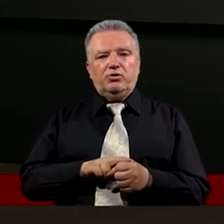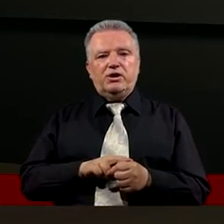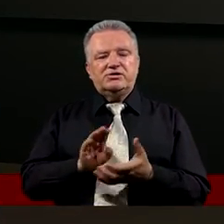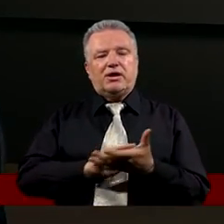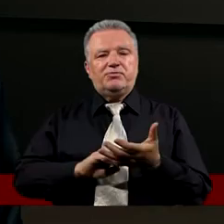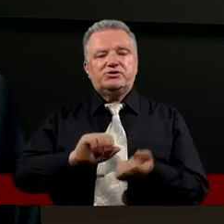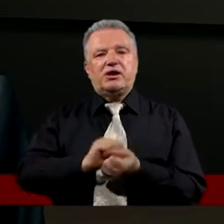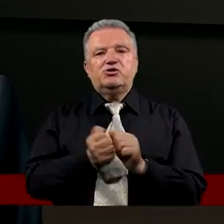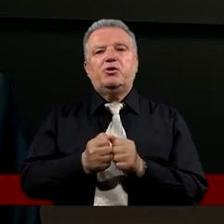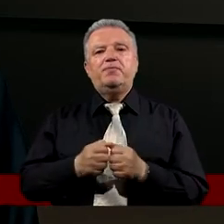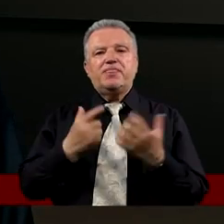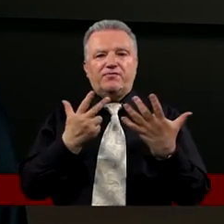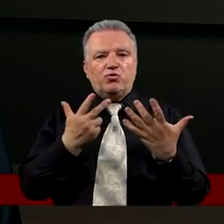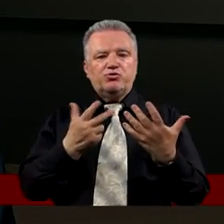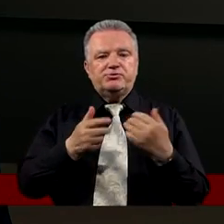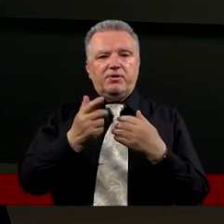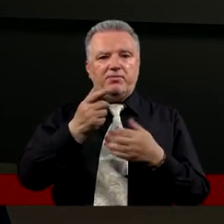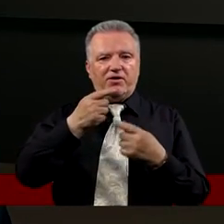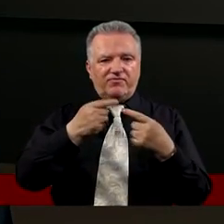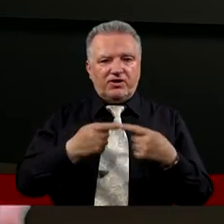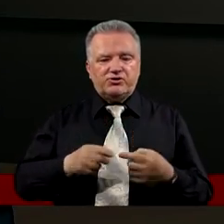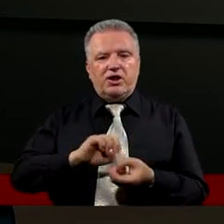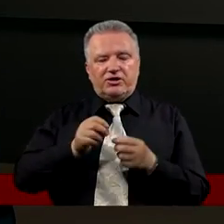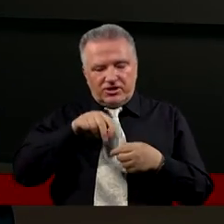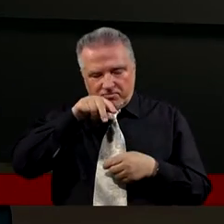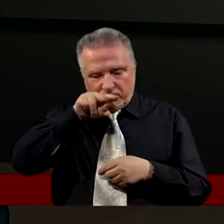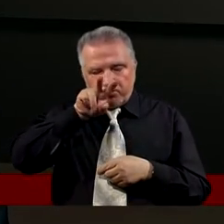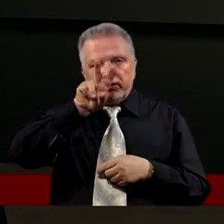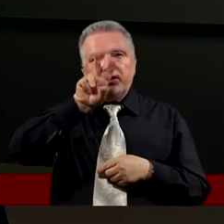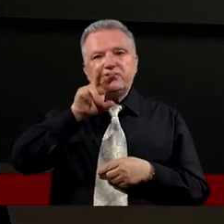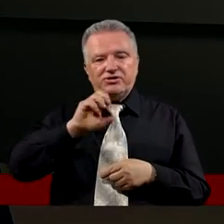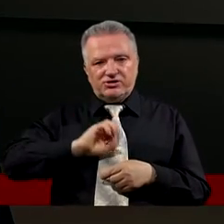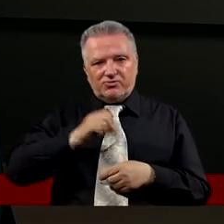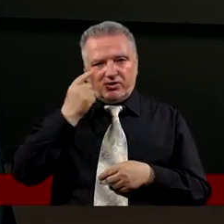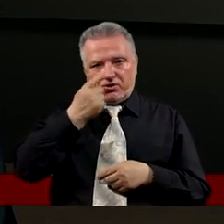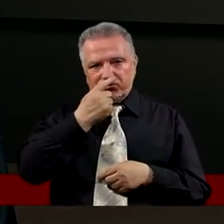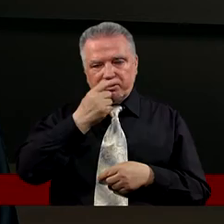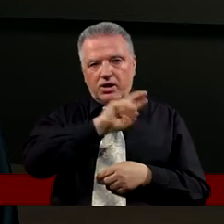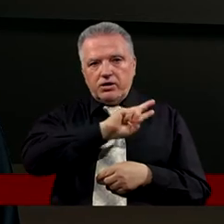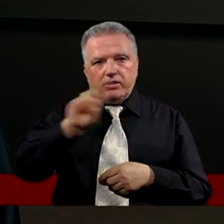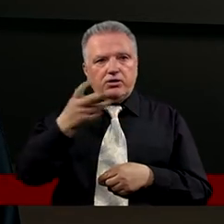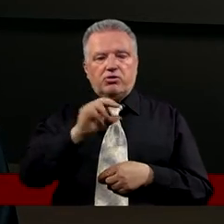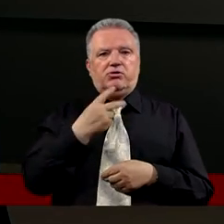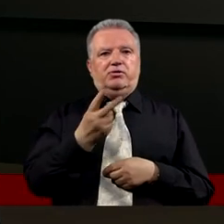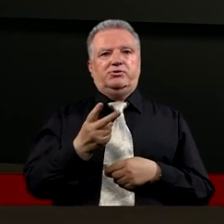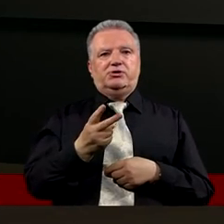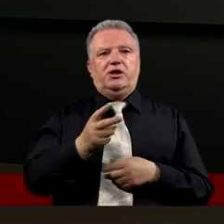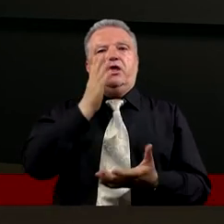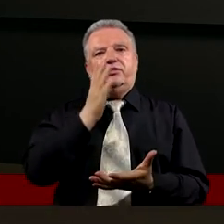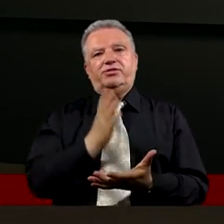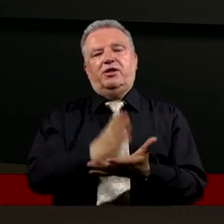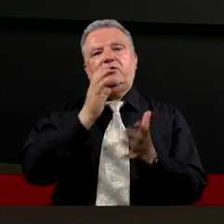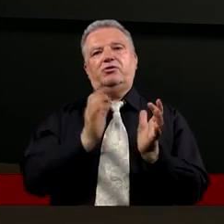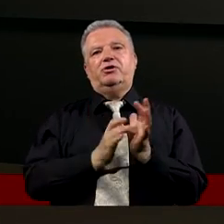zapisane są W ósmym wersecie Gdy podnieśli swoje oczy Nikogo nie widzieli